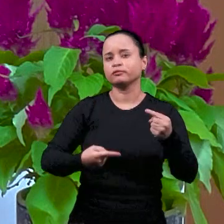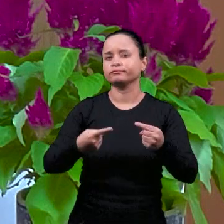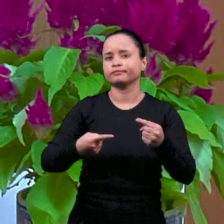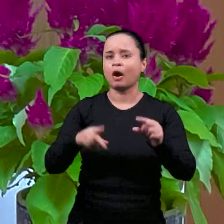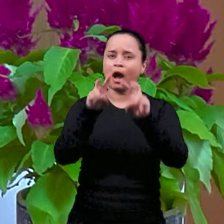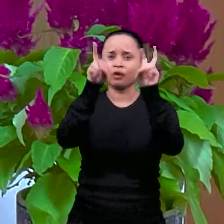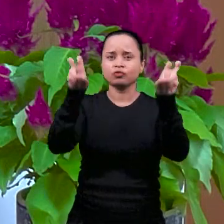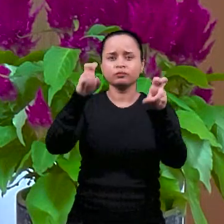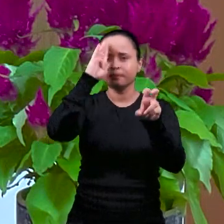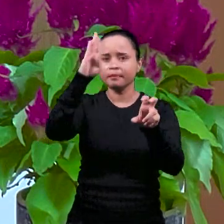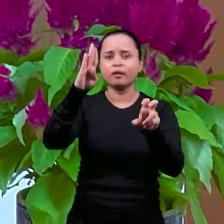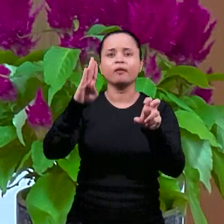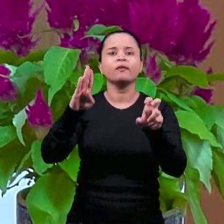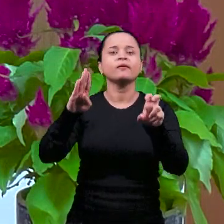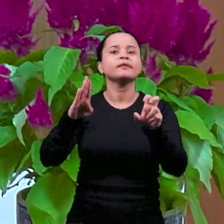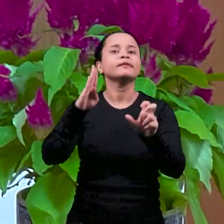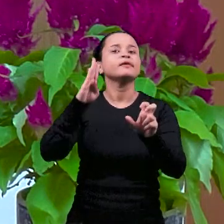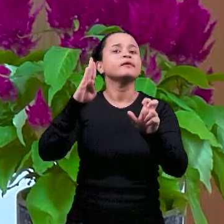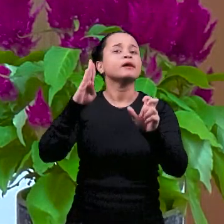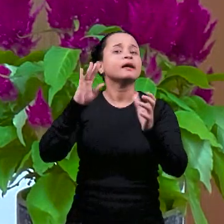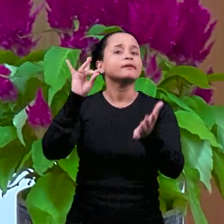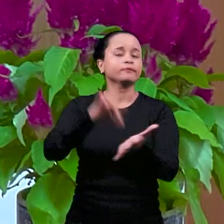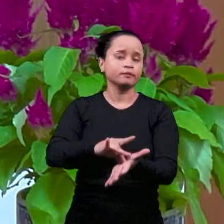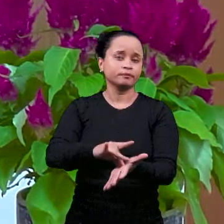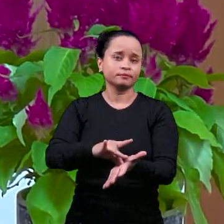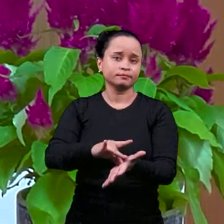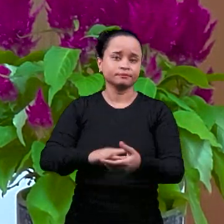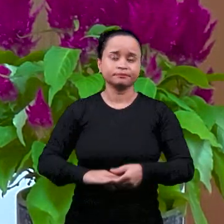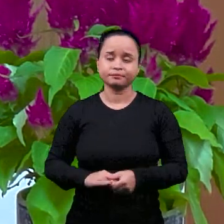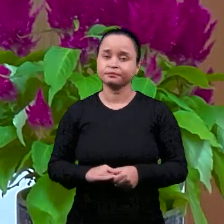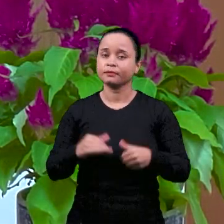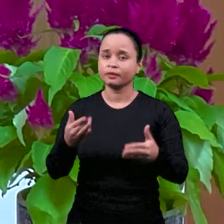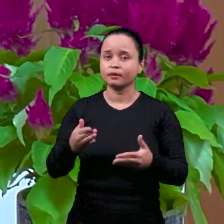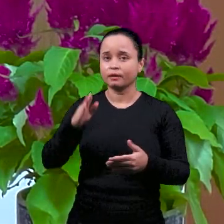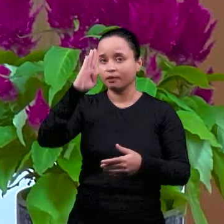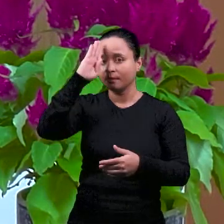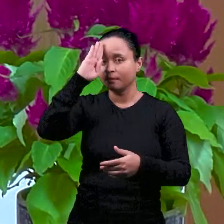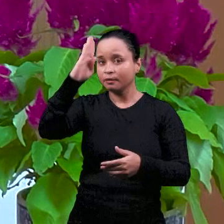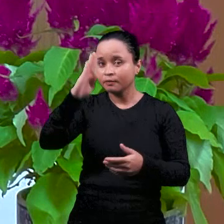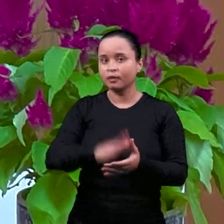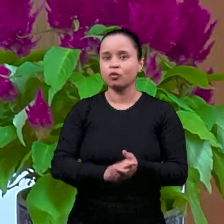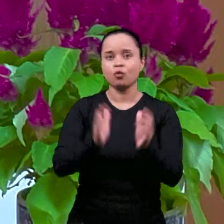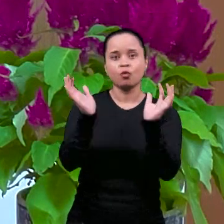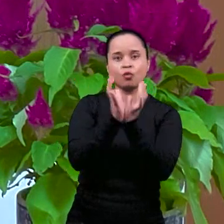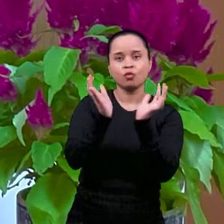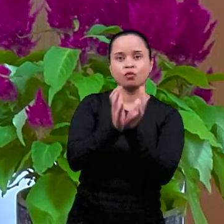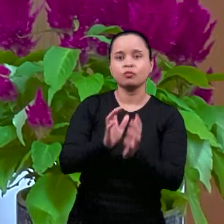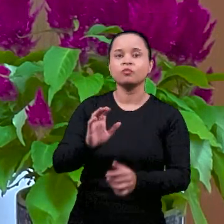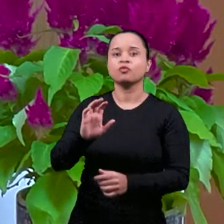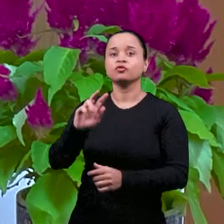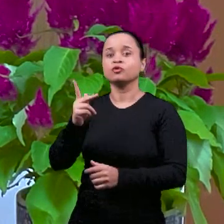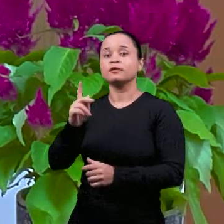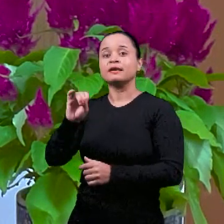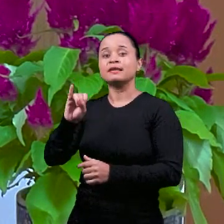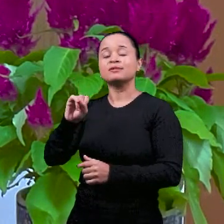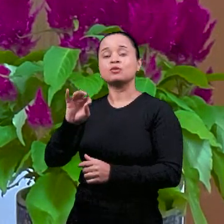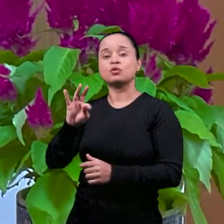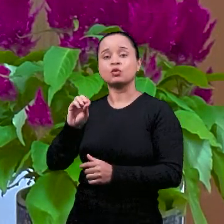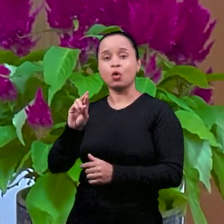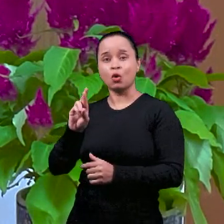И так в этот период, особенно там, где стойки